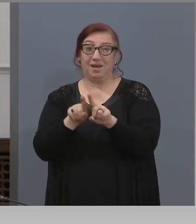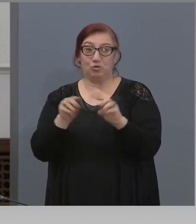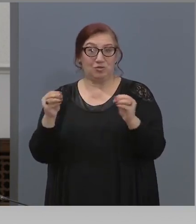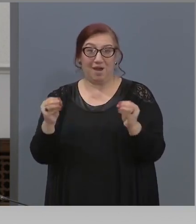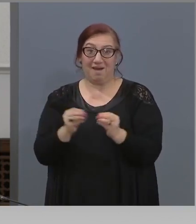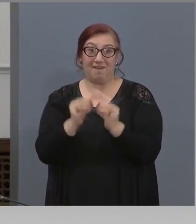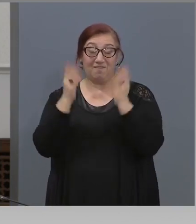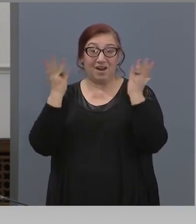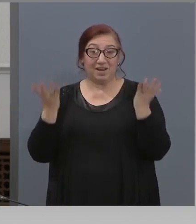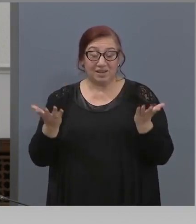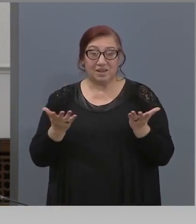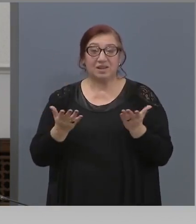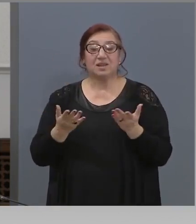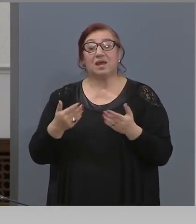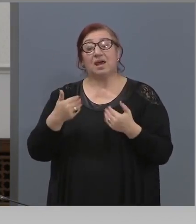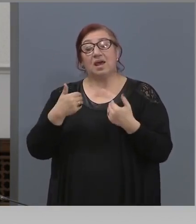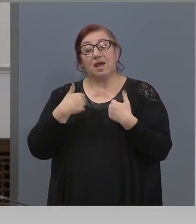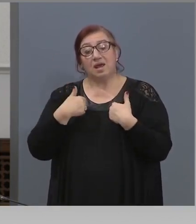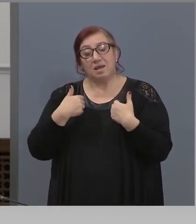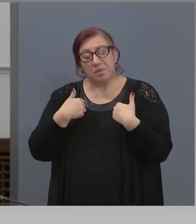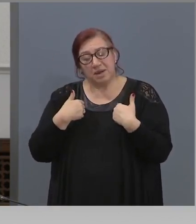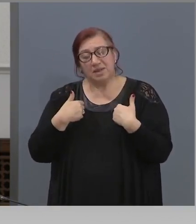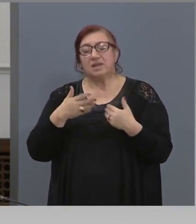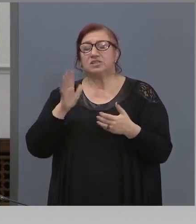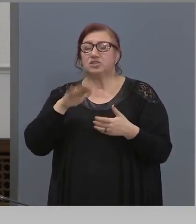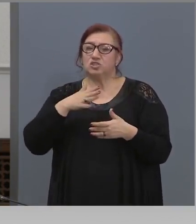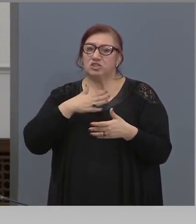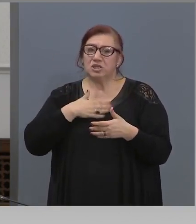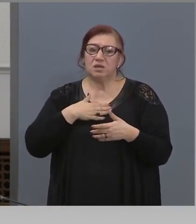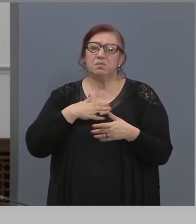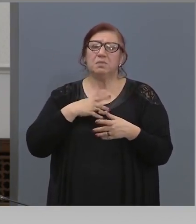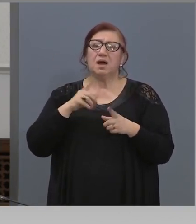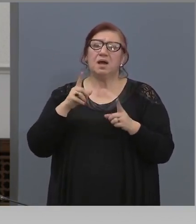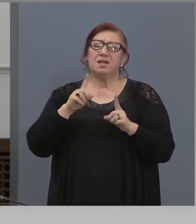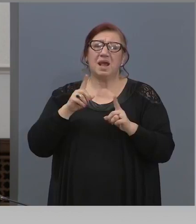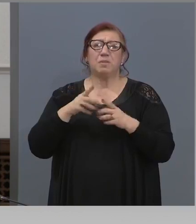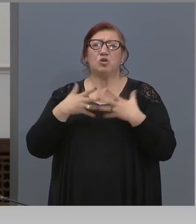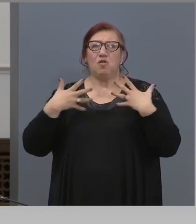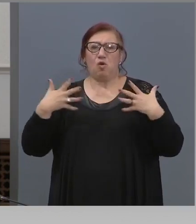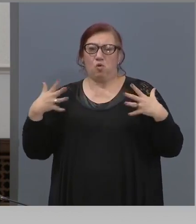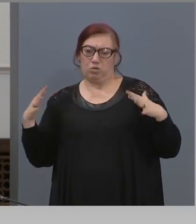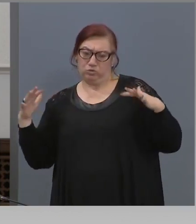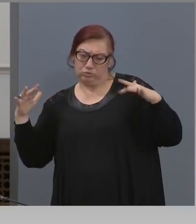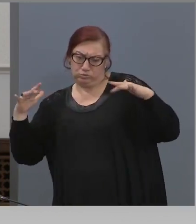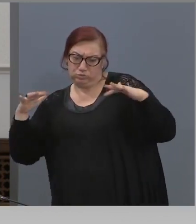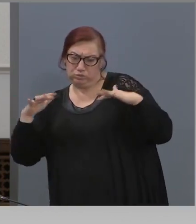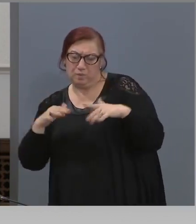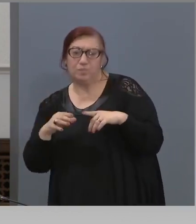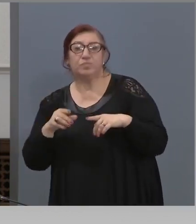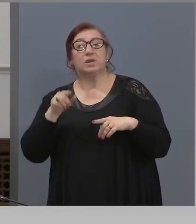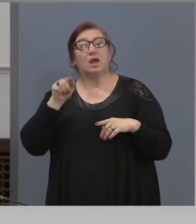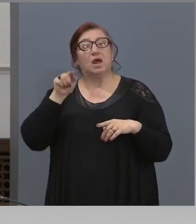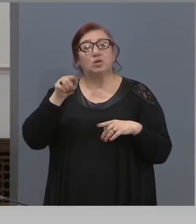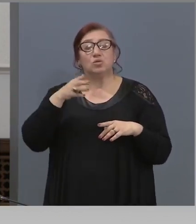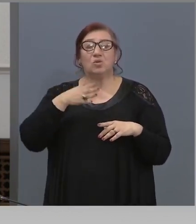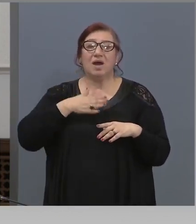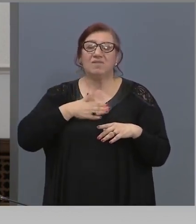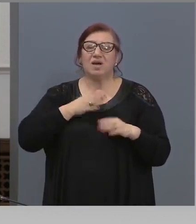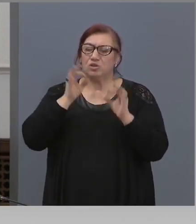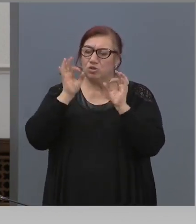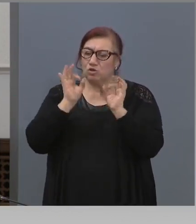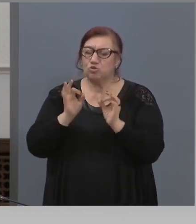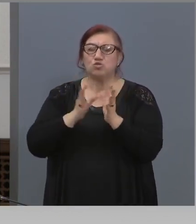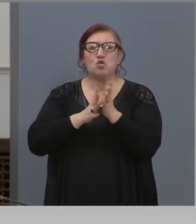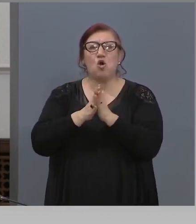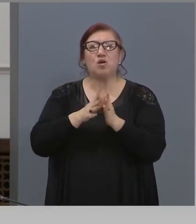И при нас за Фловеч има Второ Възкресение, но няма също такова чак събиране на... Там идват вече обикнено наистина църковните хора на